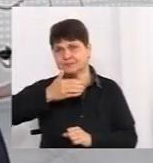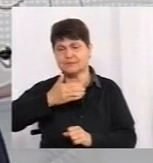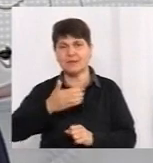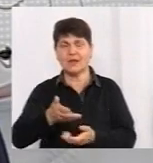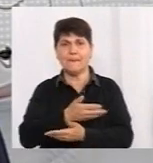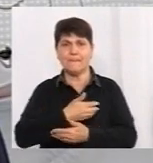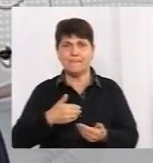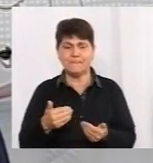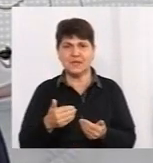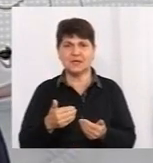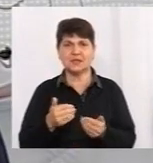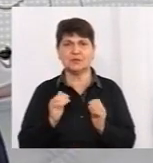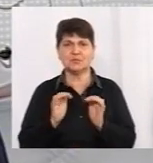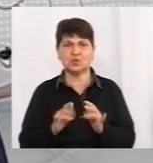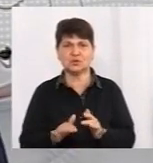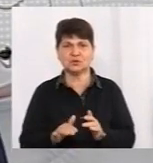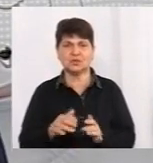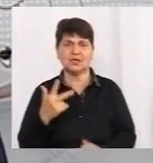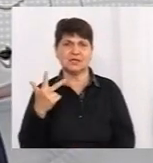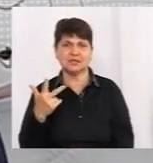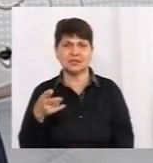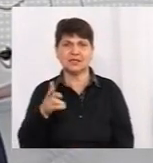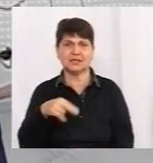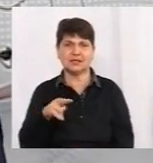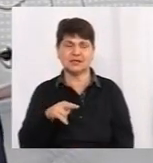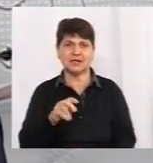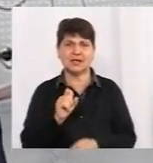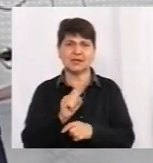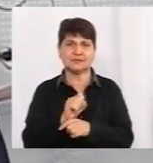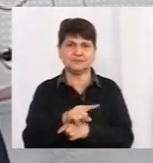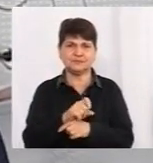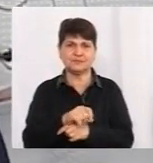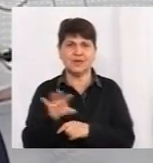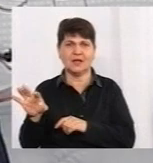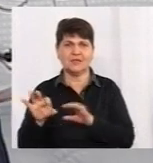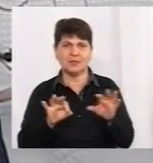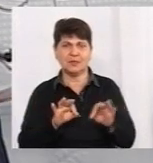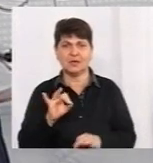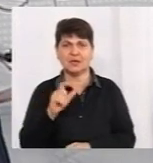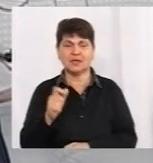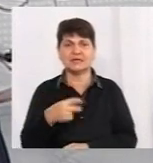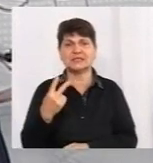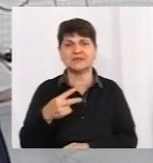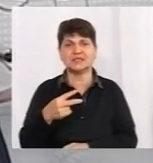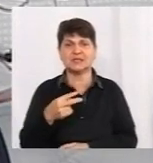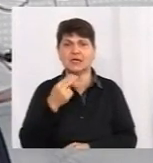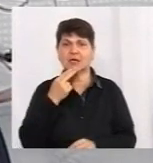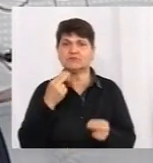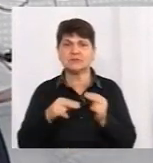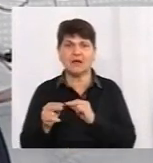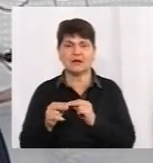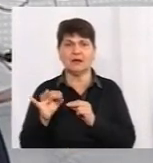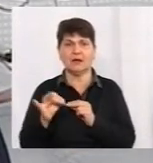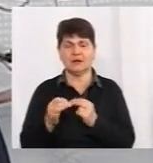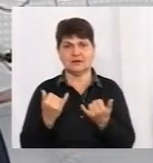ми на 3D-принтерах запустили, вибирали з 20 моделів, яка найкраща. І зараз